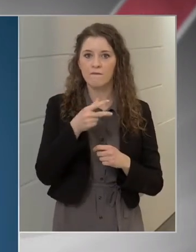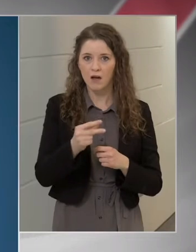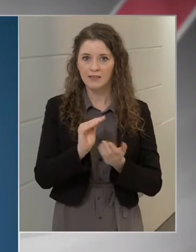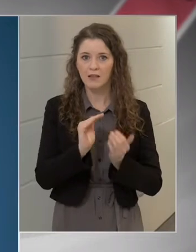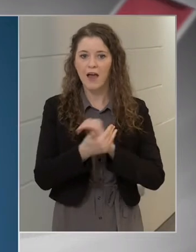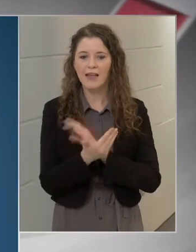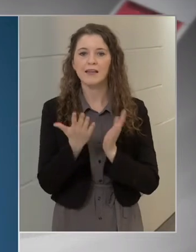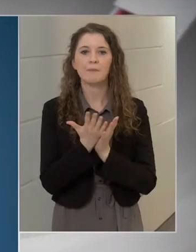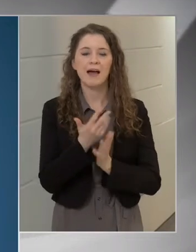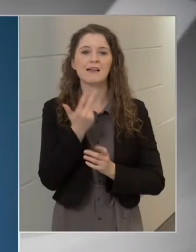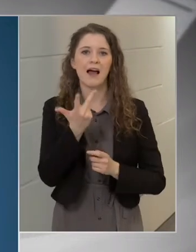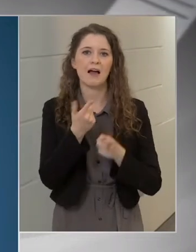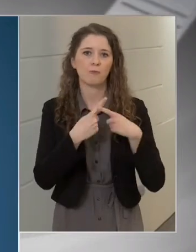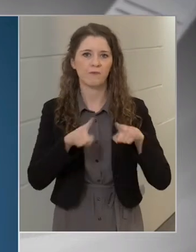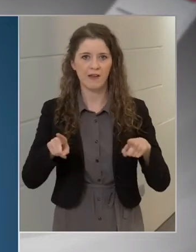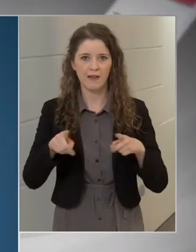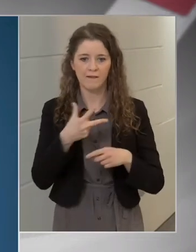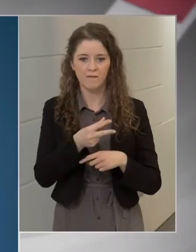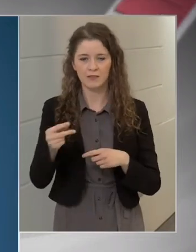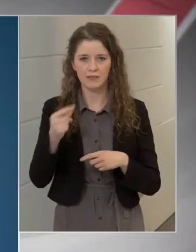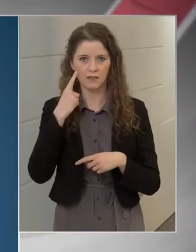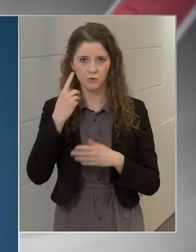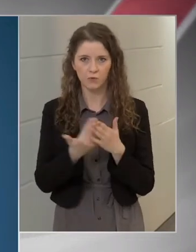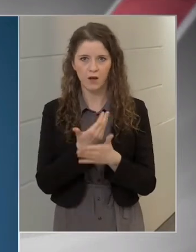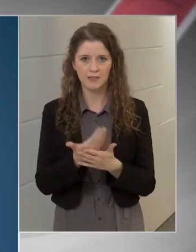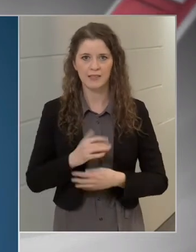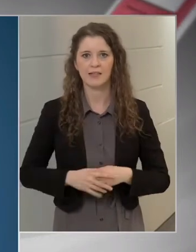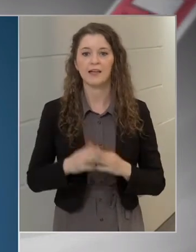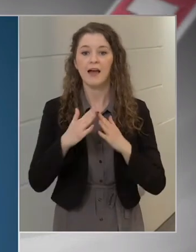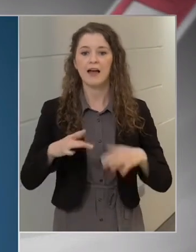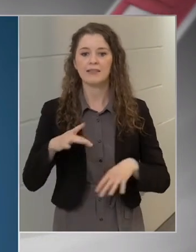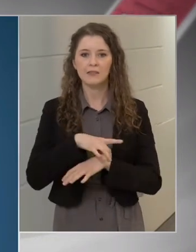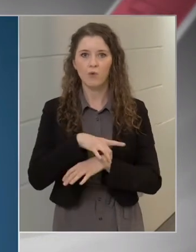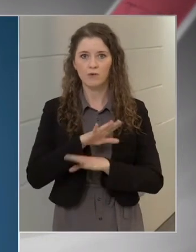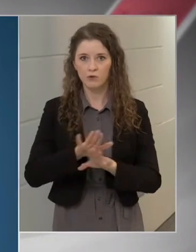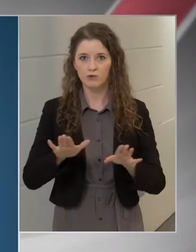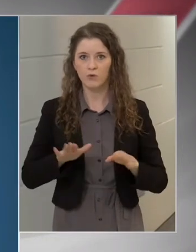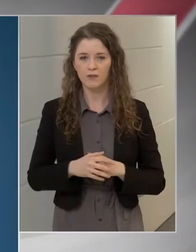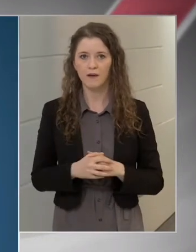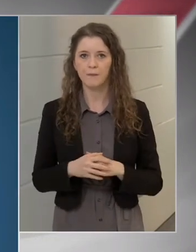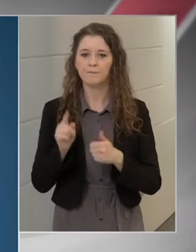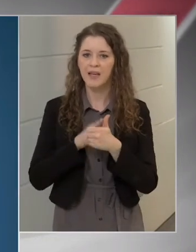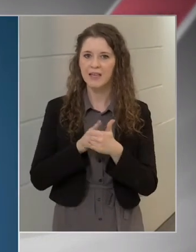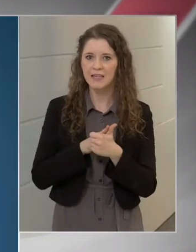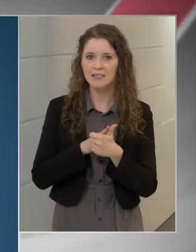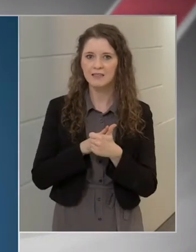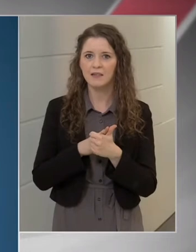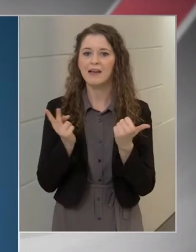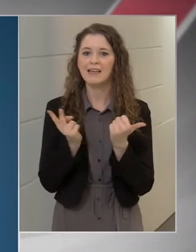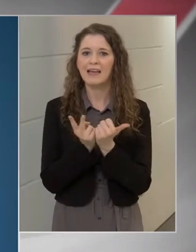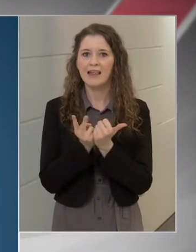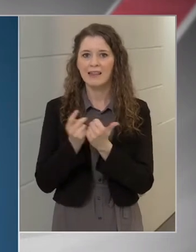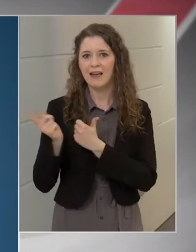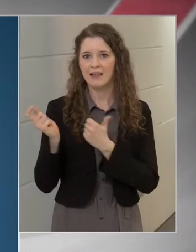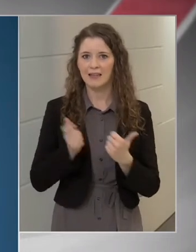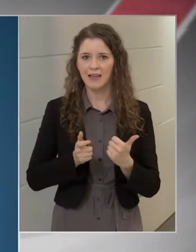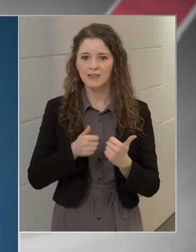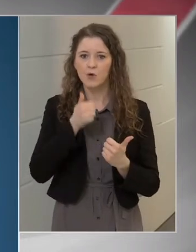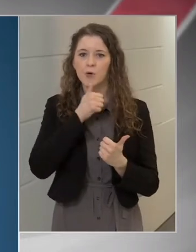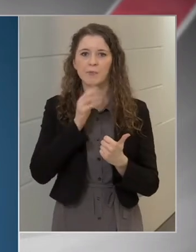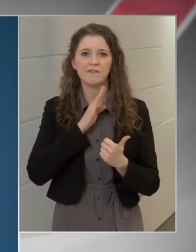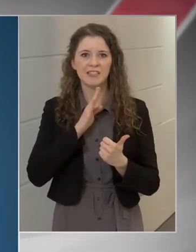vakcinát tudunk használni. A házi orvosoknak egyrészt a kedden érkező Pfizer vakcina